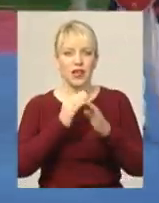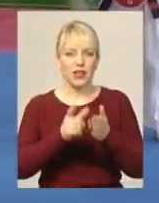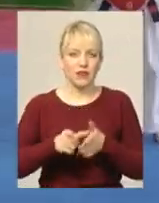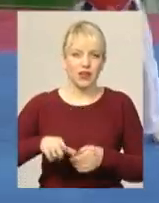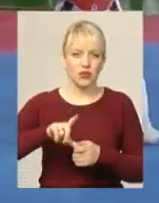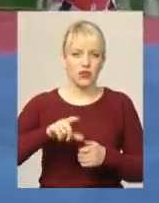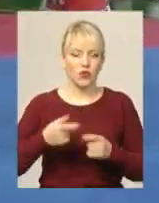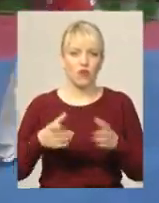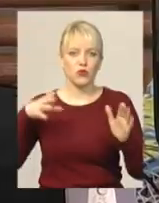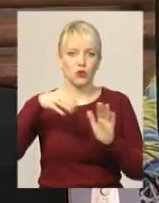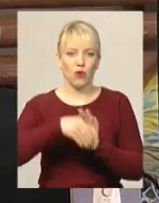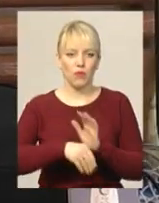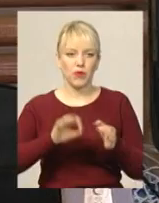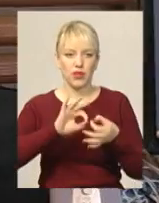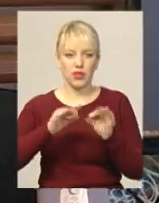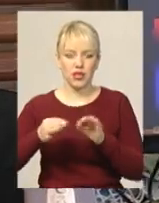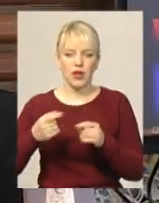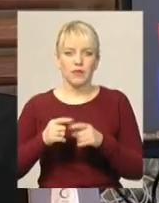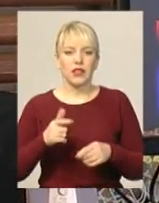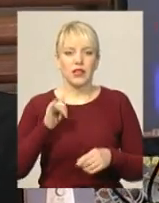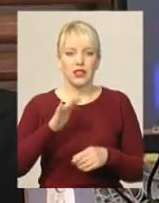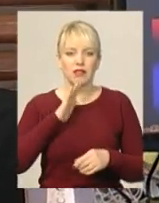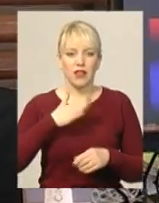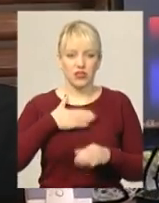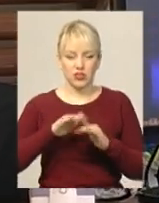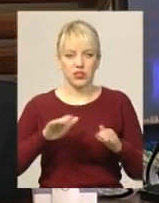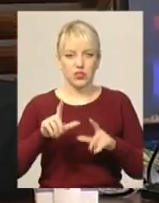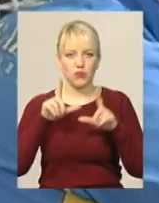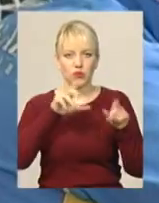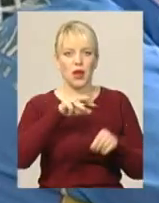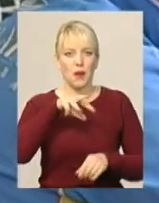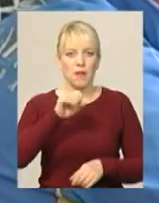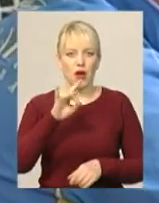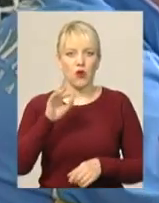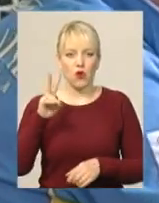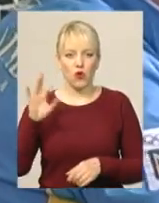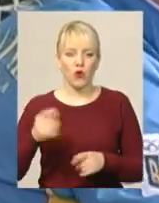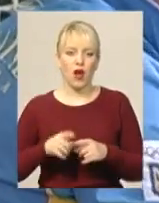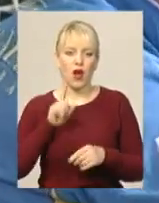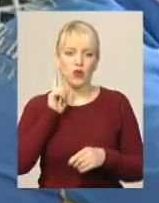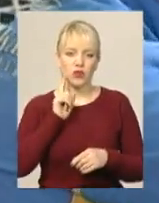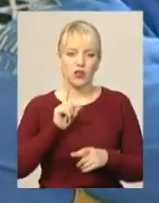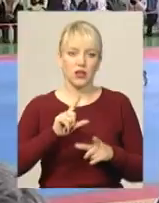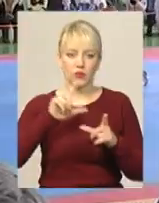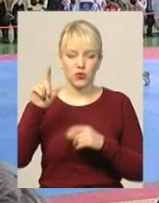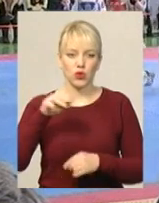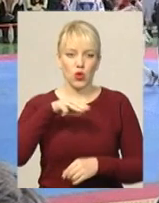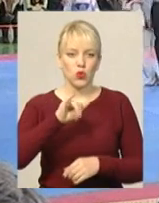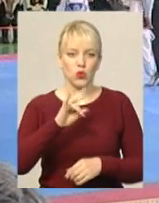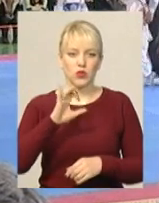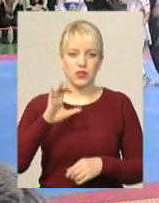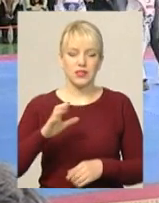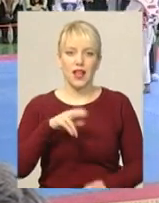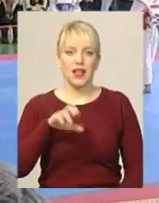програми всесвітньої гімназіади І наші школярі-кадети в травні поїдуть в Марокко, а юніори – в квітні на чемпіонат світу в Туніс Давид